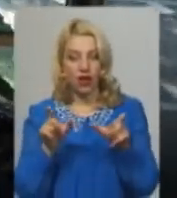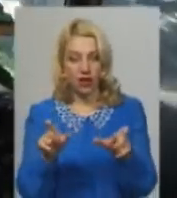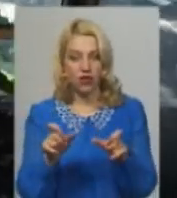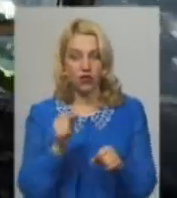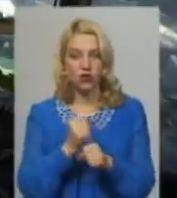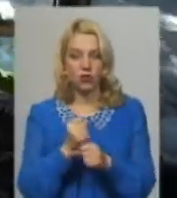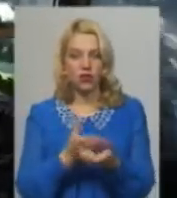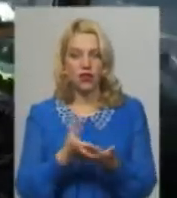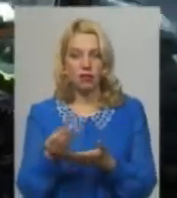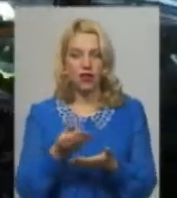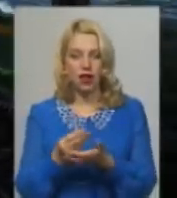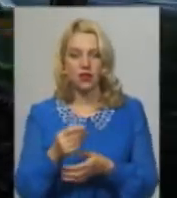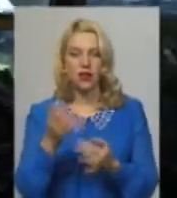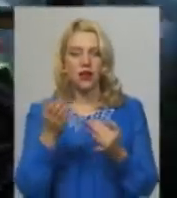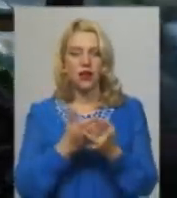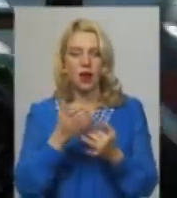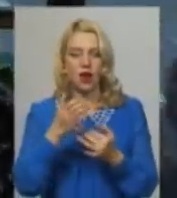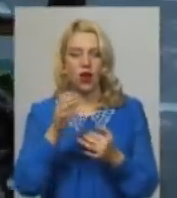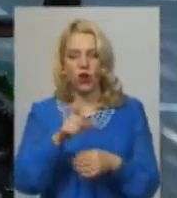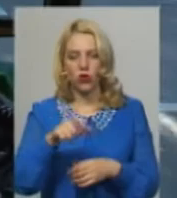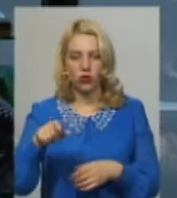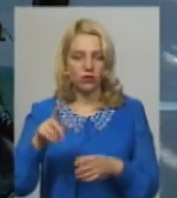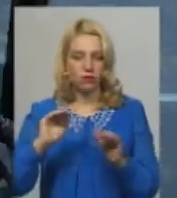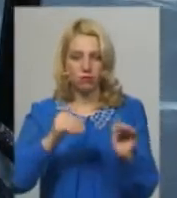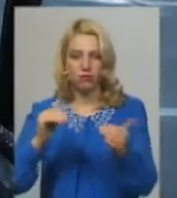платний проїзд, їх поменшило набагато менше.